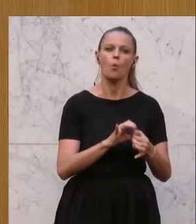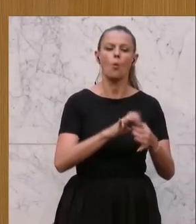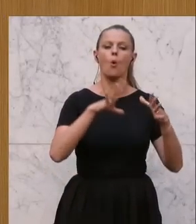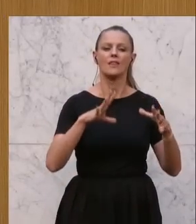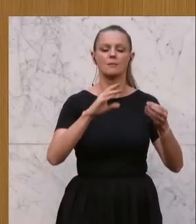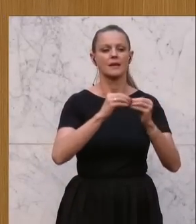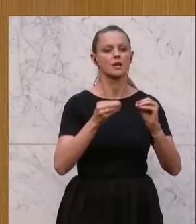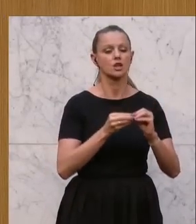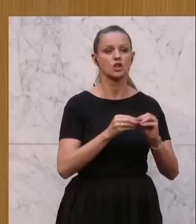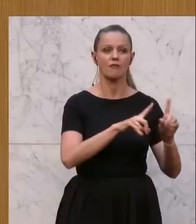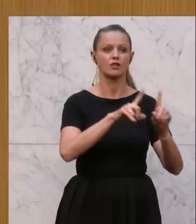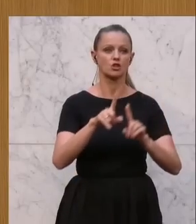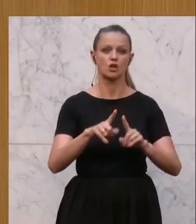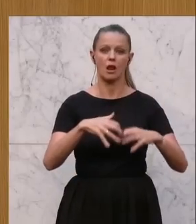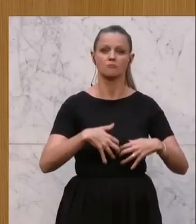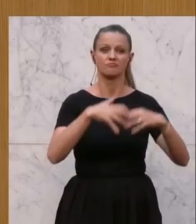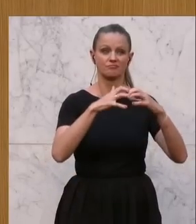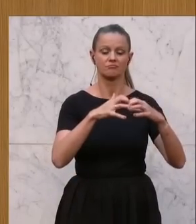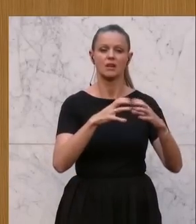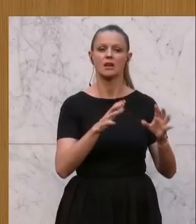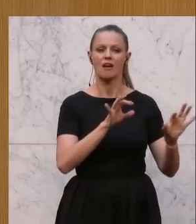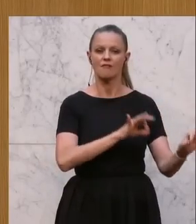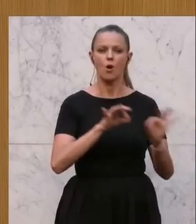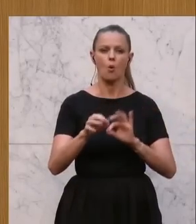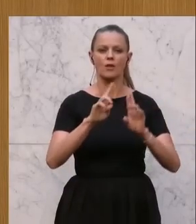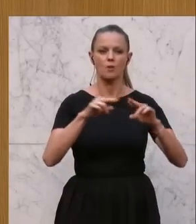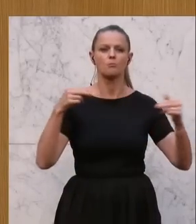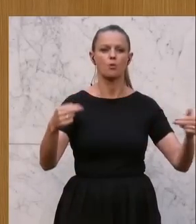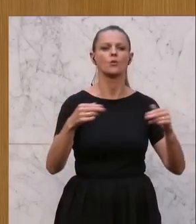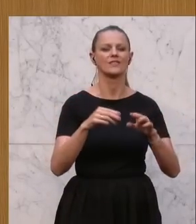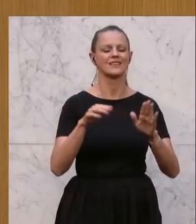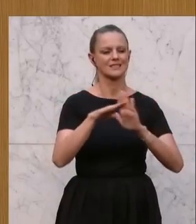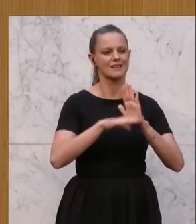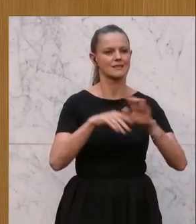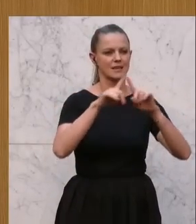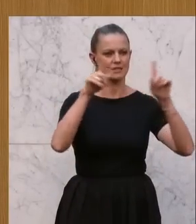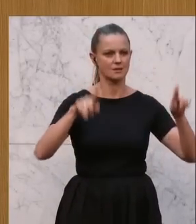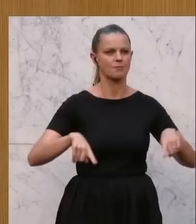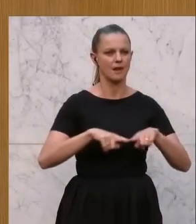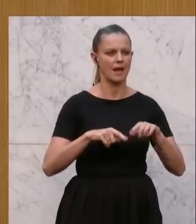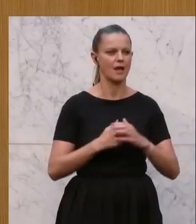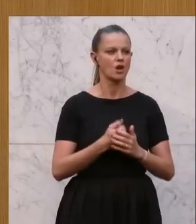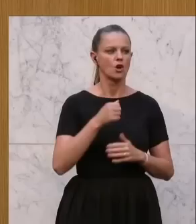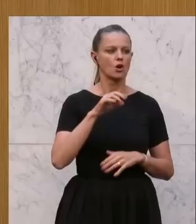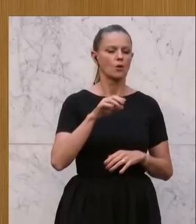Geschäftsstelle eingerichtet mit Verordnung Bundesgesetzblatt Nummer 44 2023.